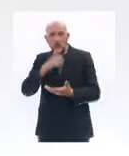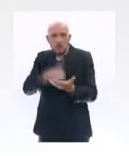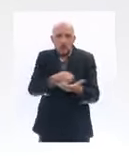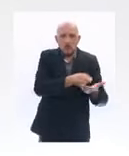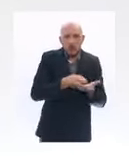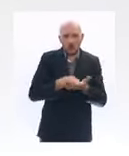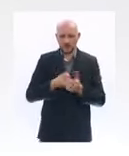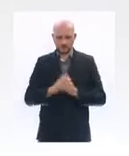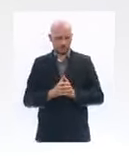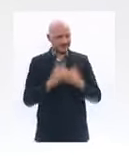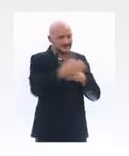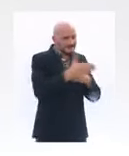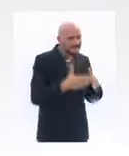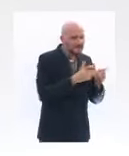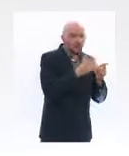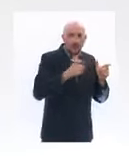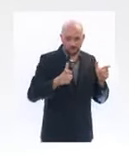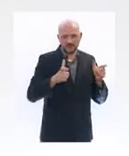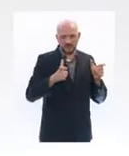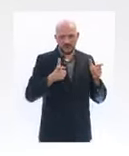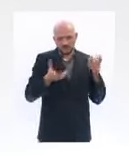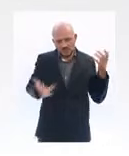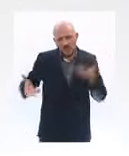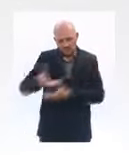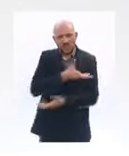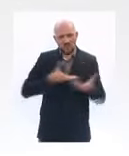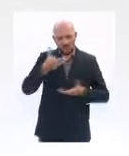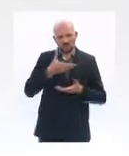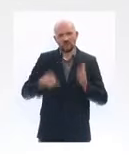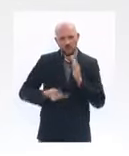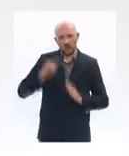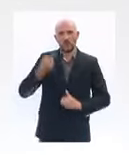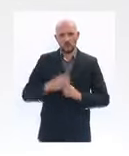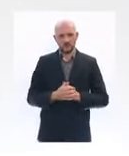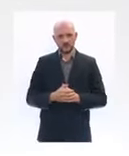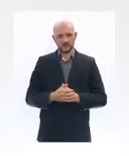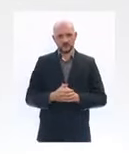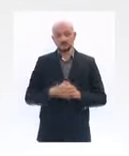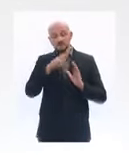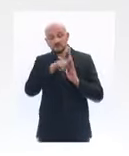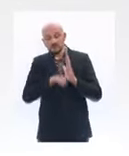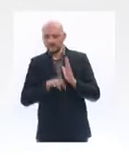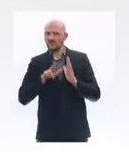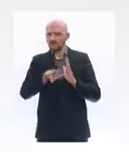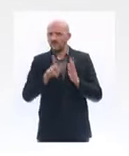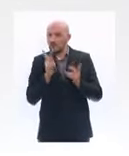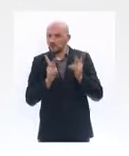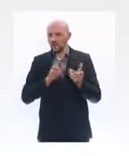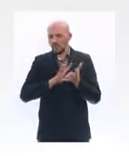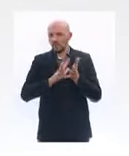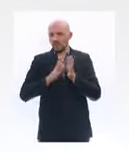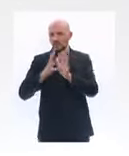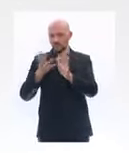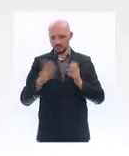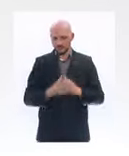pour faire un point régulier et pour ajuster les dispositifs si nécessaire. J'ai par ailleurs échangé dès aujourd'hui avec mon homologue